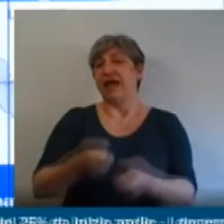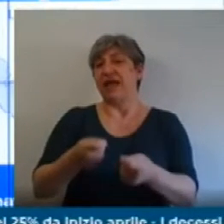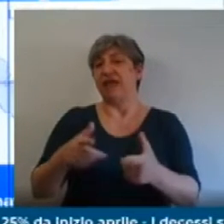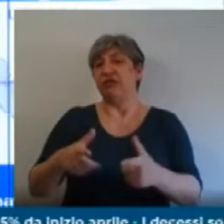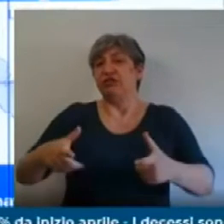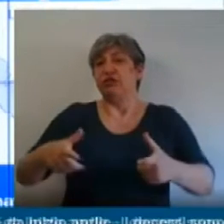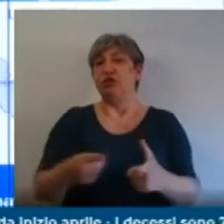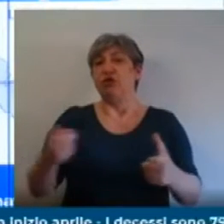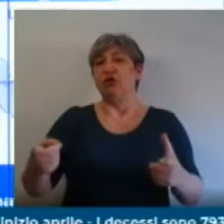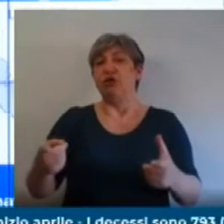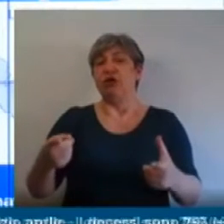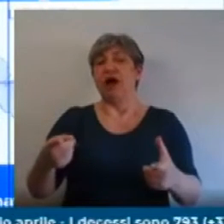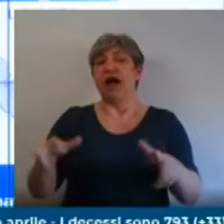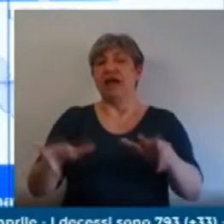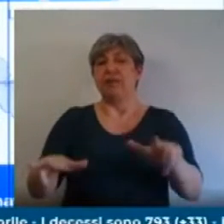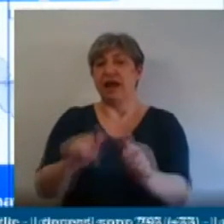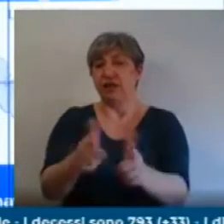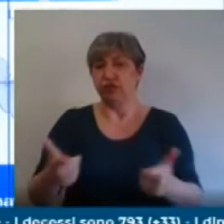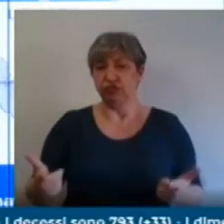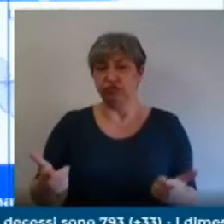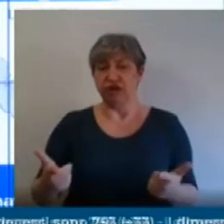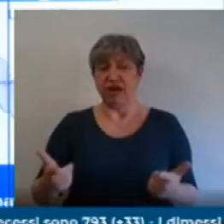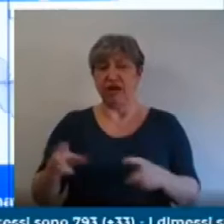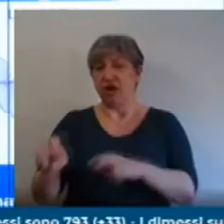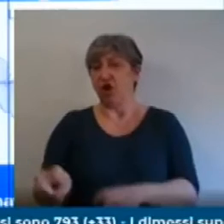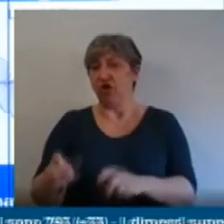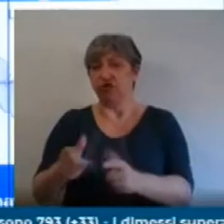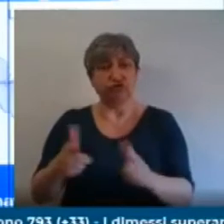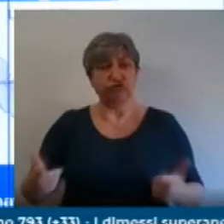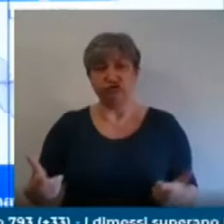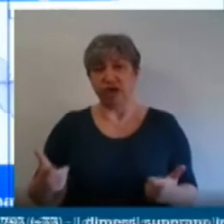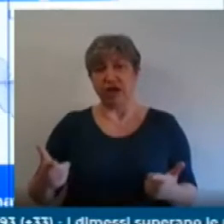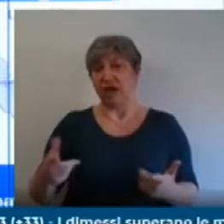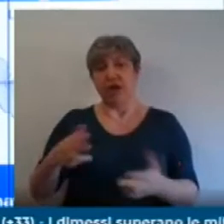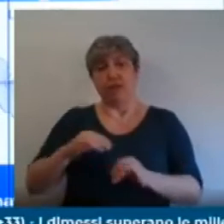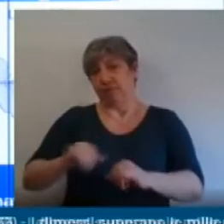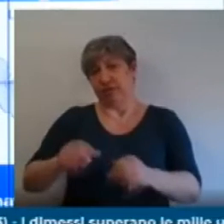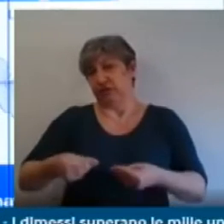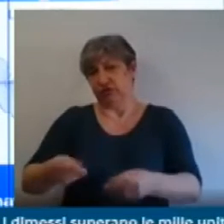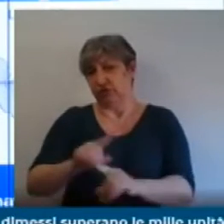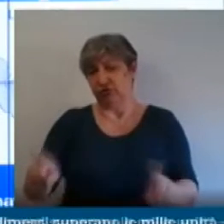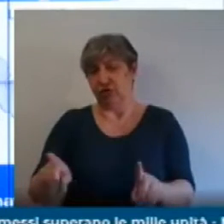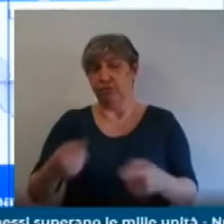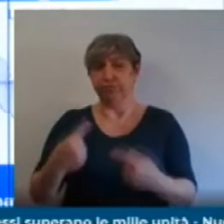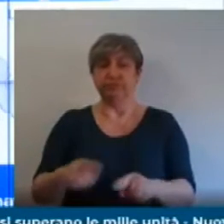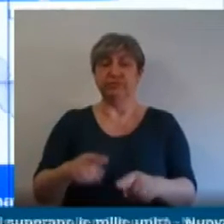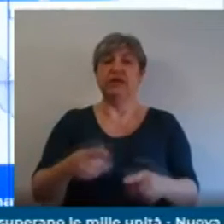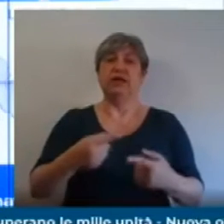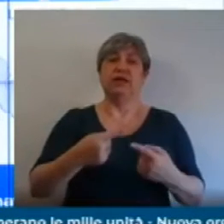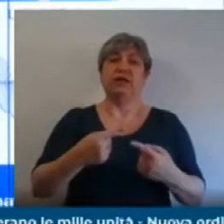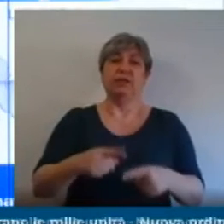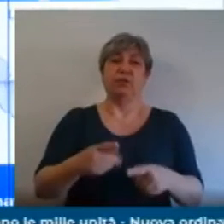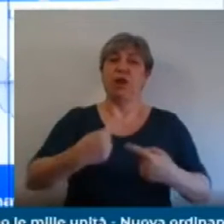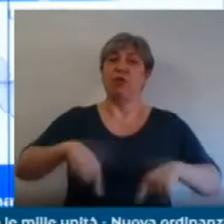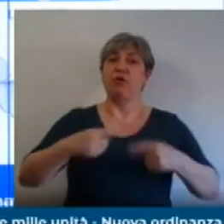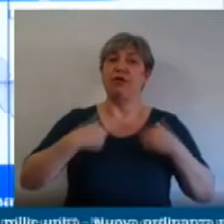trasporto pubblico locale che come sapete viene demandato per la programmazione ai Presidenti, al Presidente della